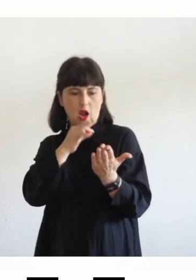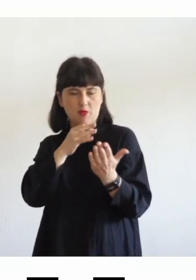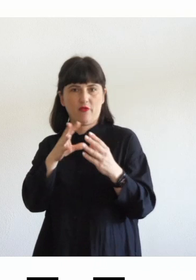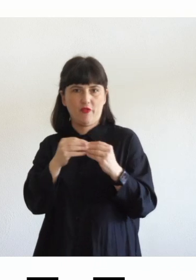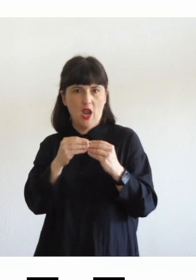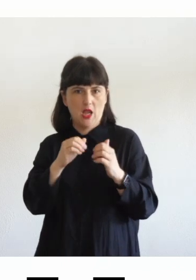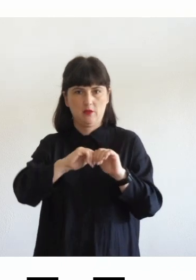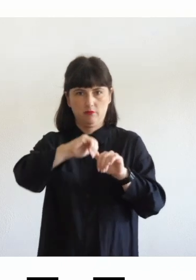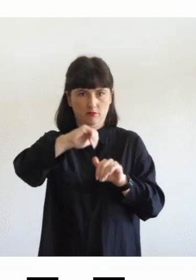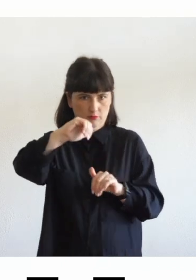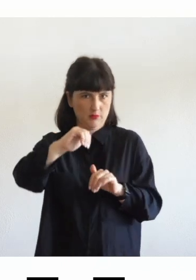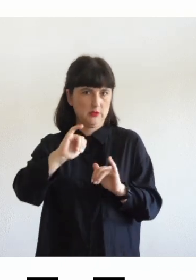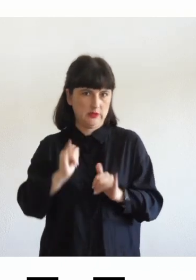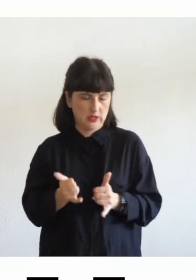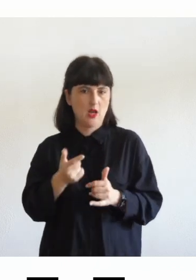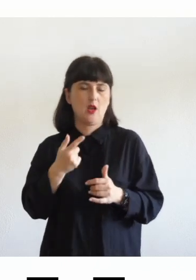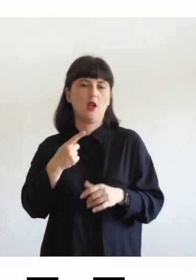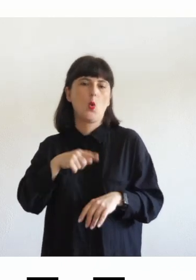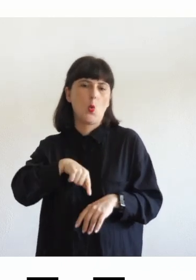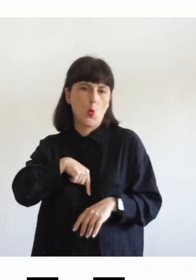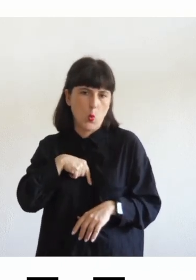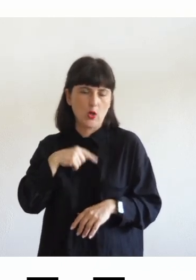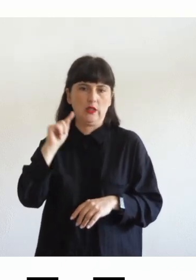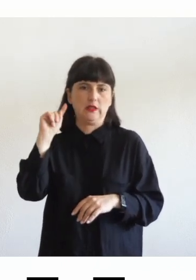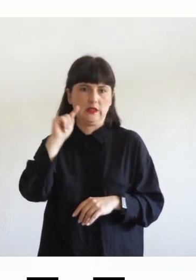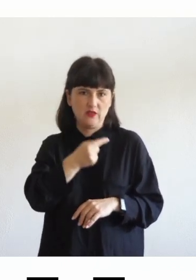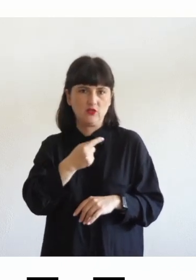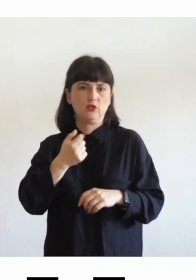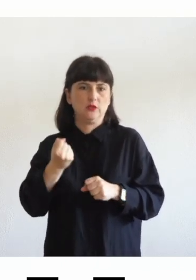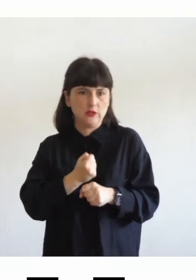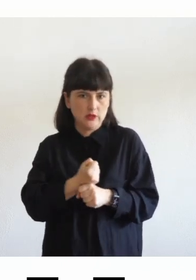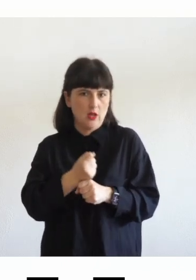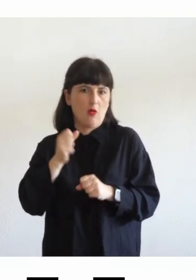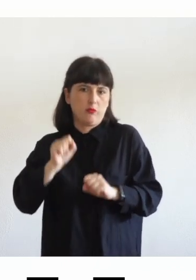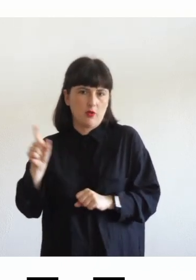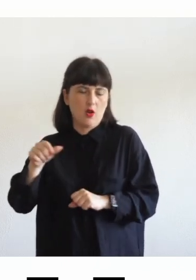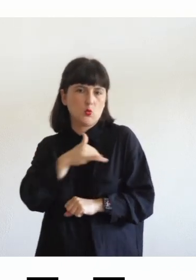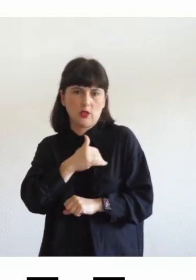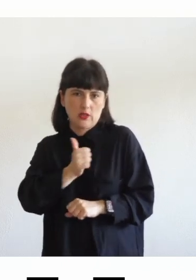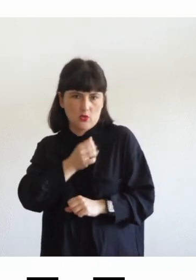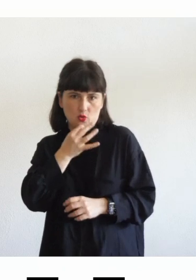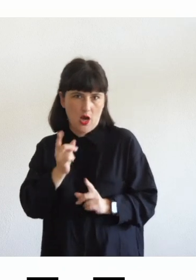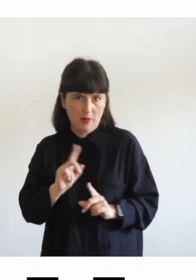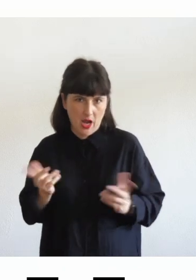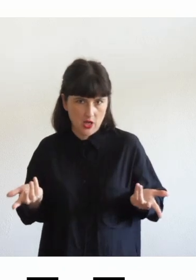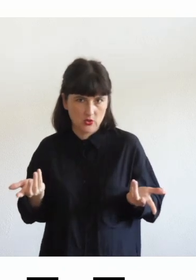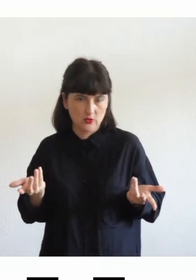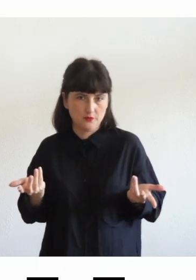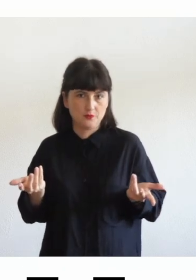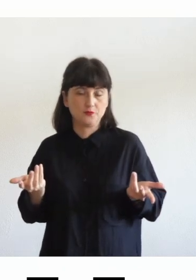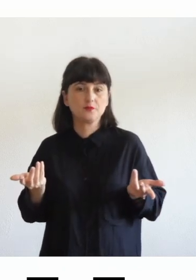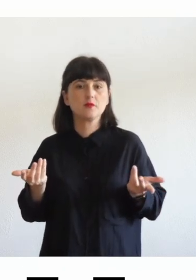potrebbe essere lungo difficile laborioso e lo studente potrebbe non essere in grado di farlo in autonomia ma oltretutto